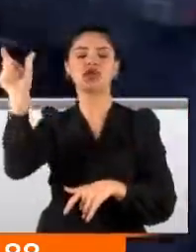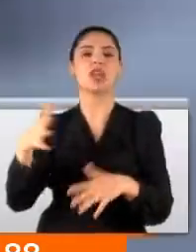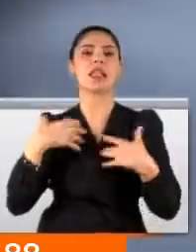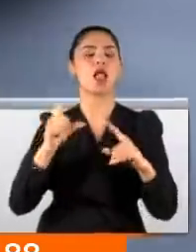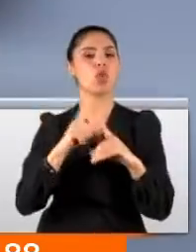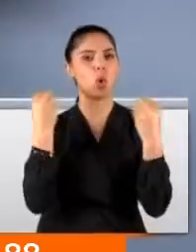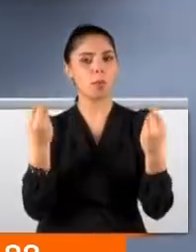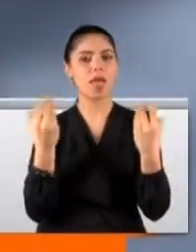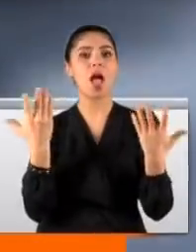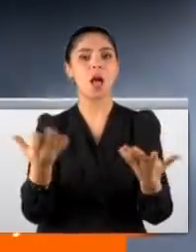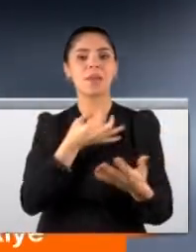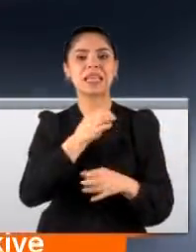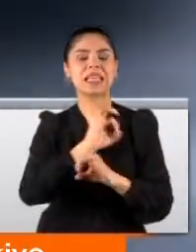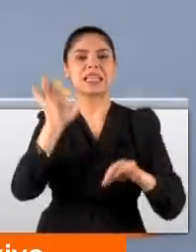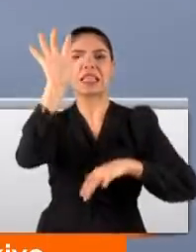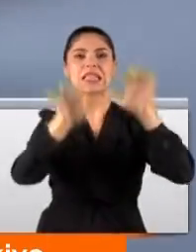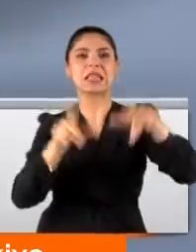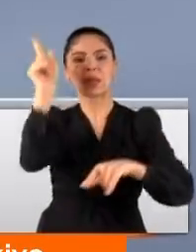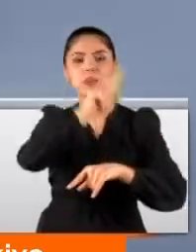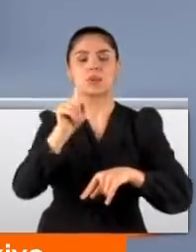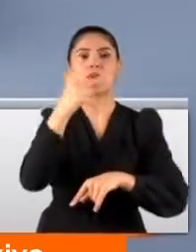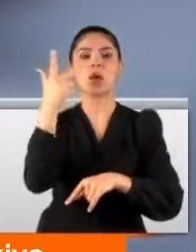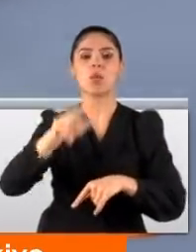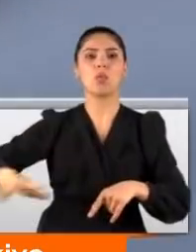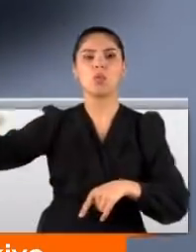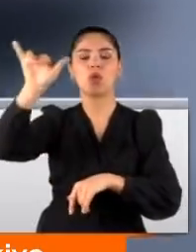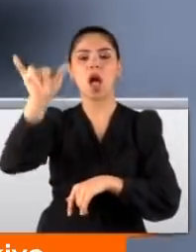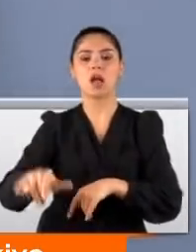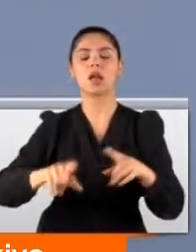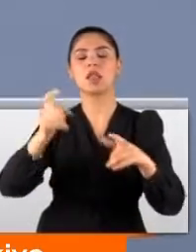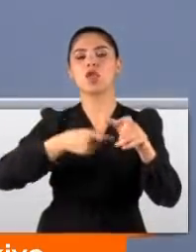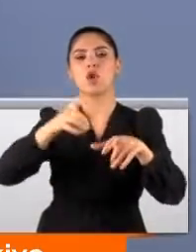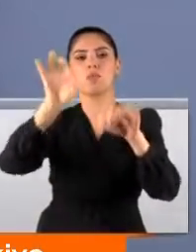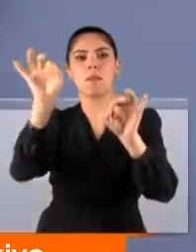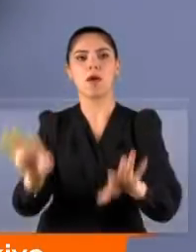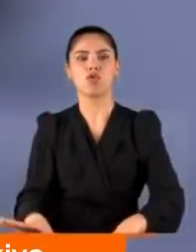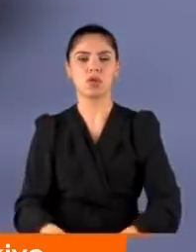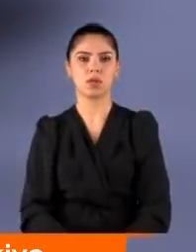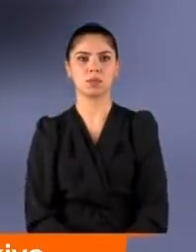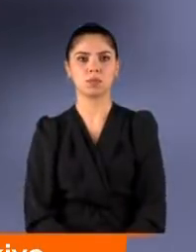durumları iyi. Ancak izinsiz tırmanış yaptıkları için 3 dağcı hakkında soruşturma başlatıldı.